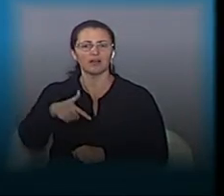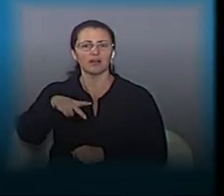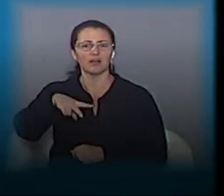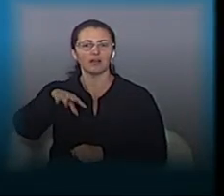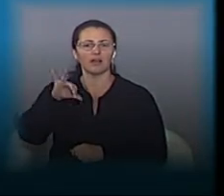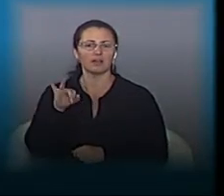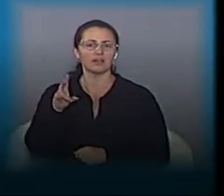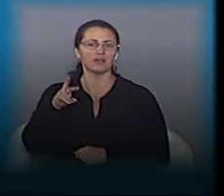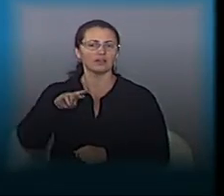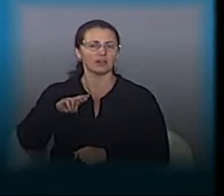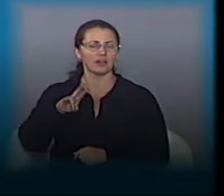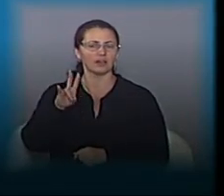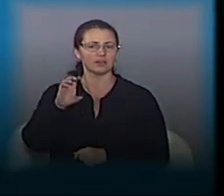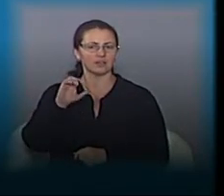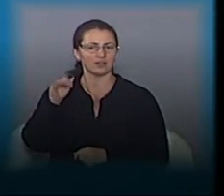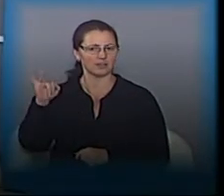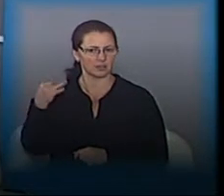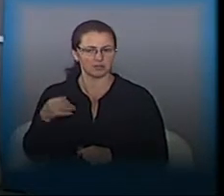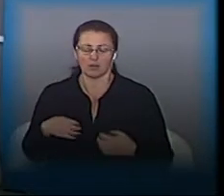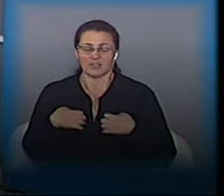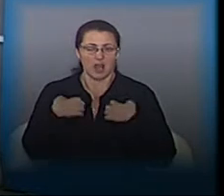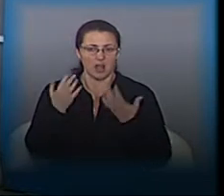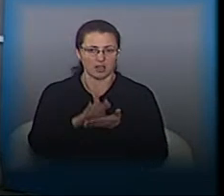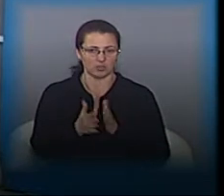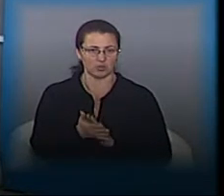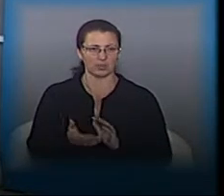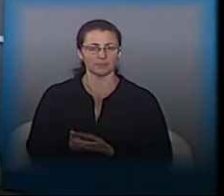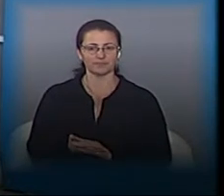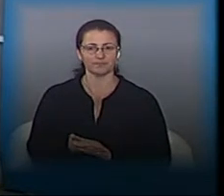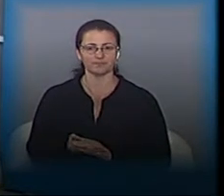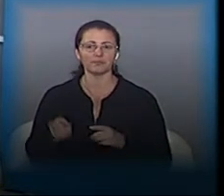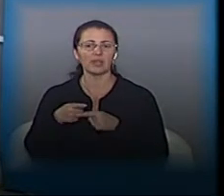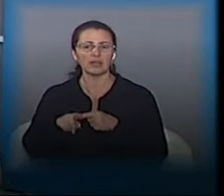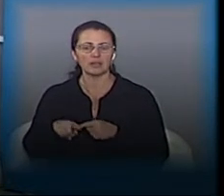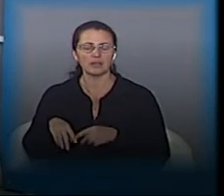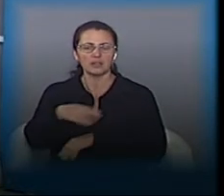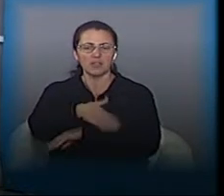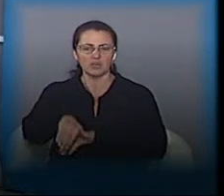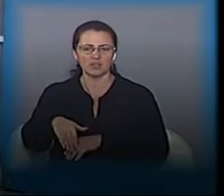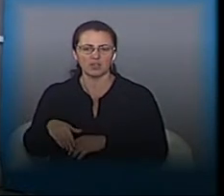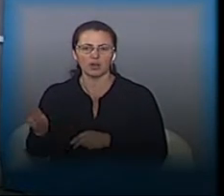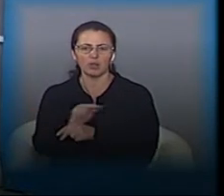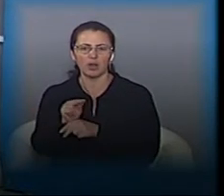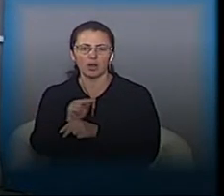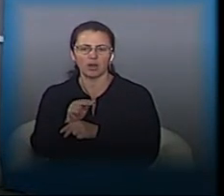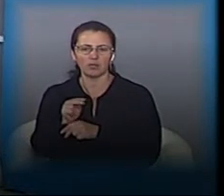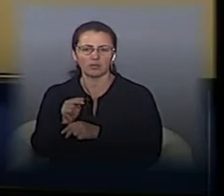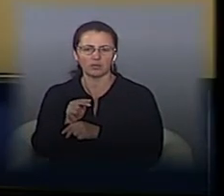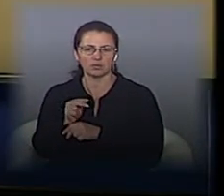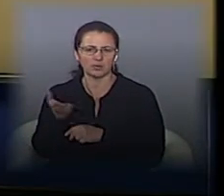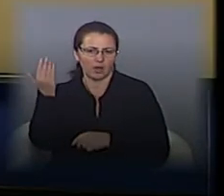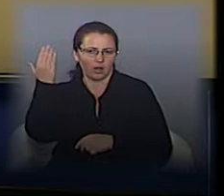жахливому стані. Олександр, який Трак-Глинянський? Трак-Глинянський – це вулиця, яка була капітально відремонтована в минулі роки, здається,